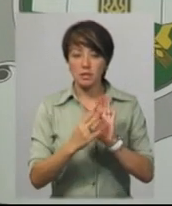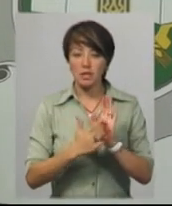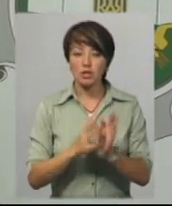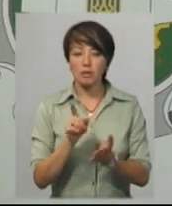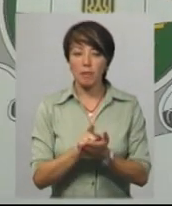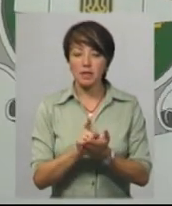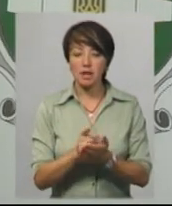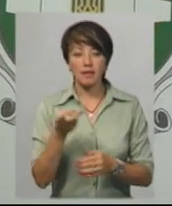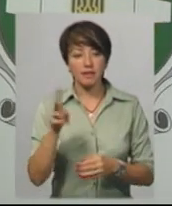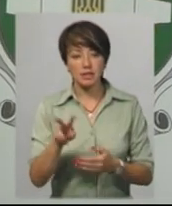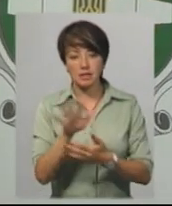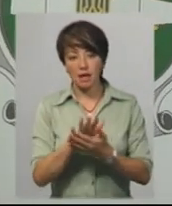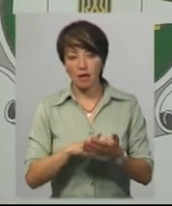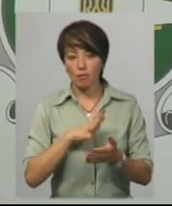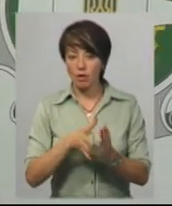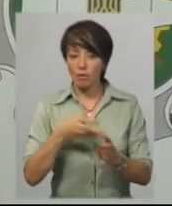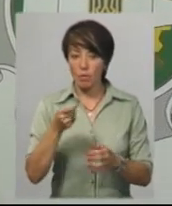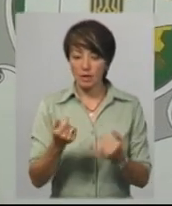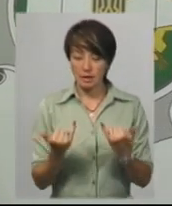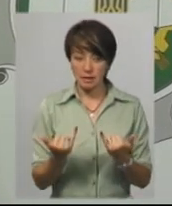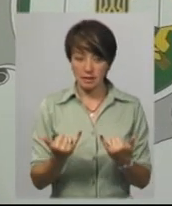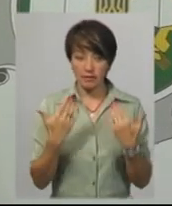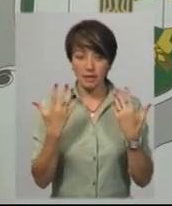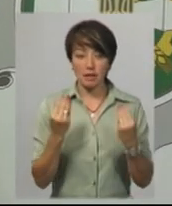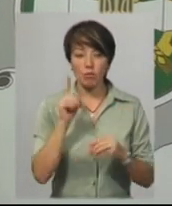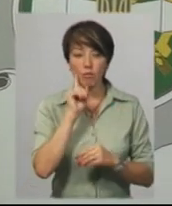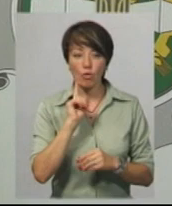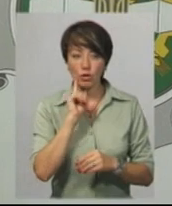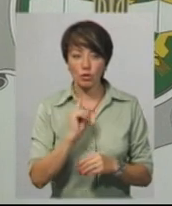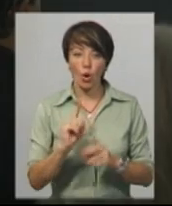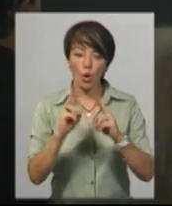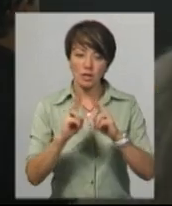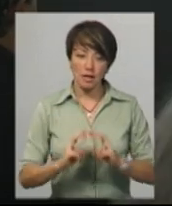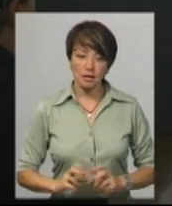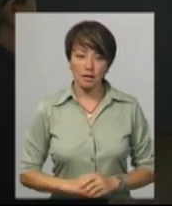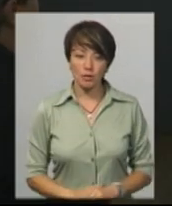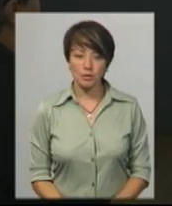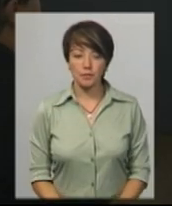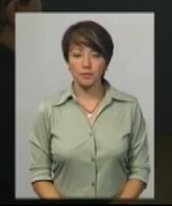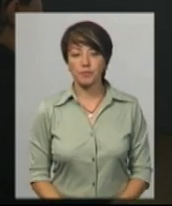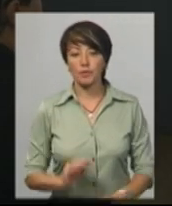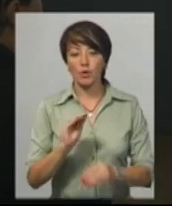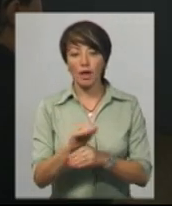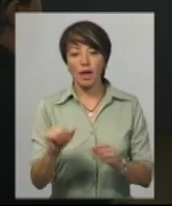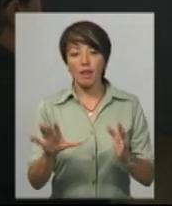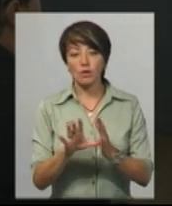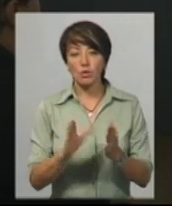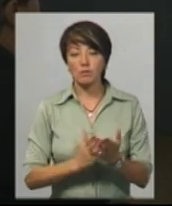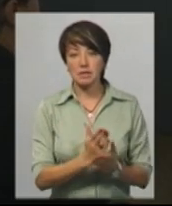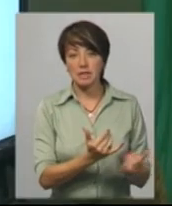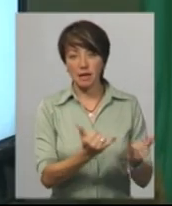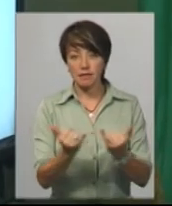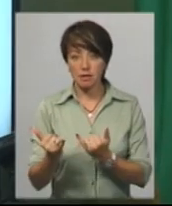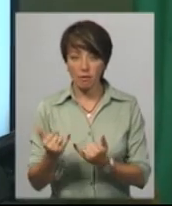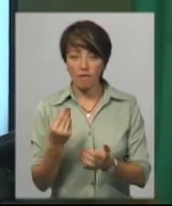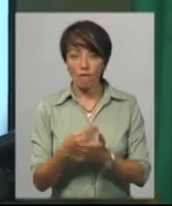пенсії, а дві заяви були подані тільки на цій вихідній, тому вони поки що на етапі розгляду. Юлія Ковальчук додає, електронними сервісами фонду